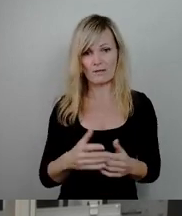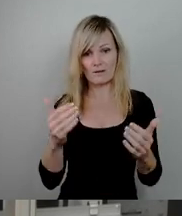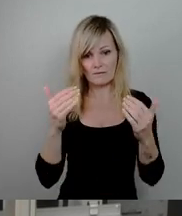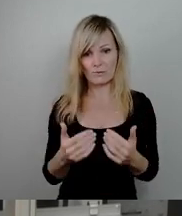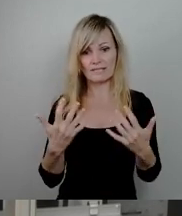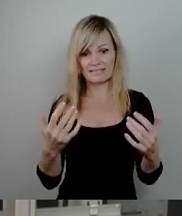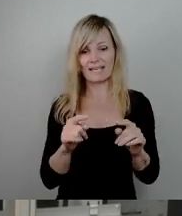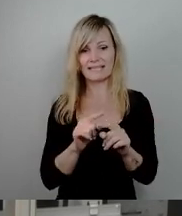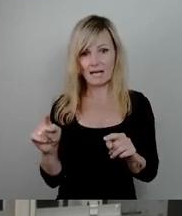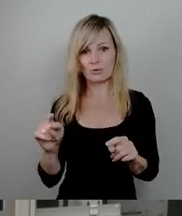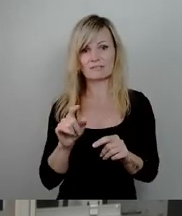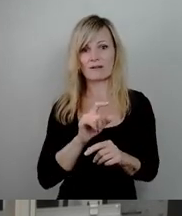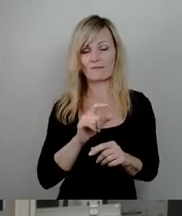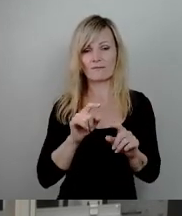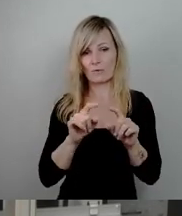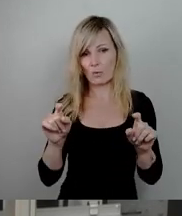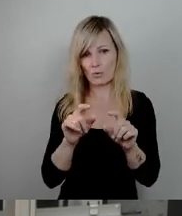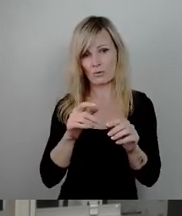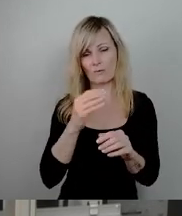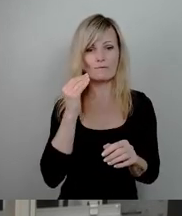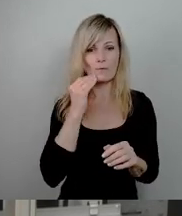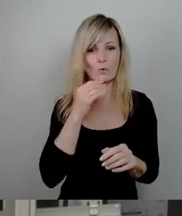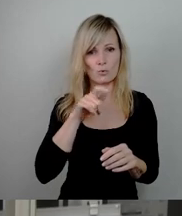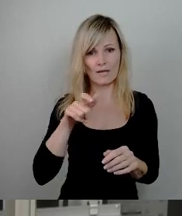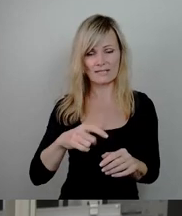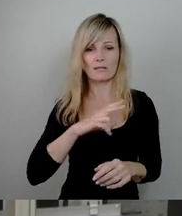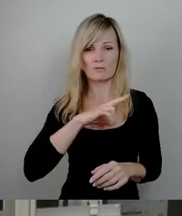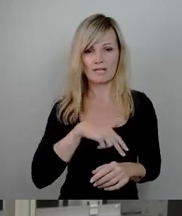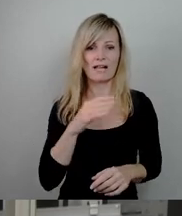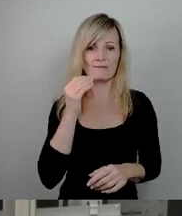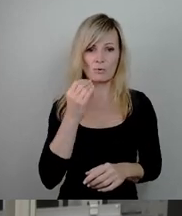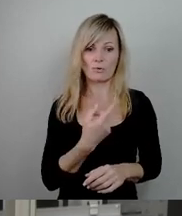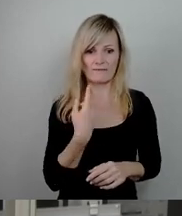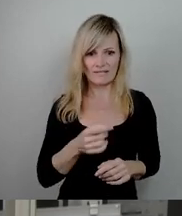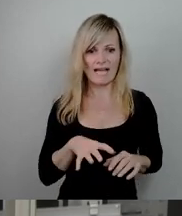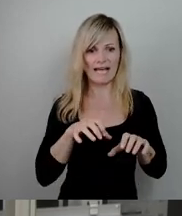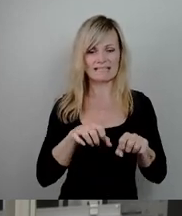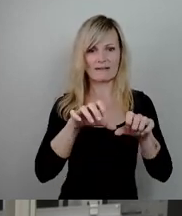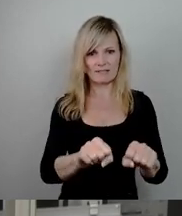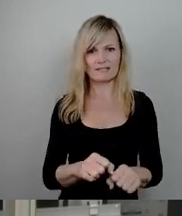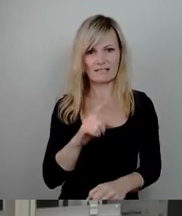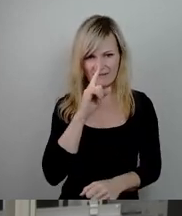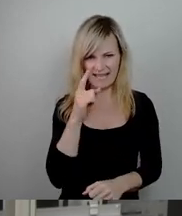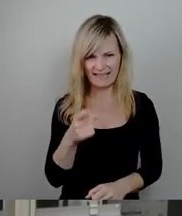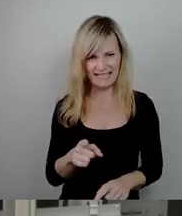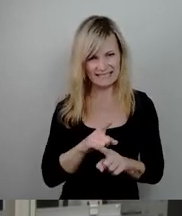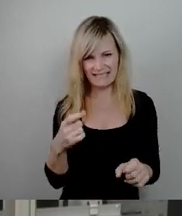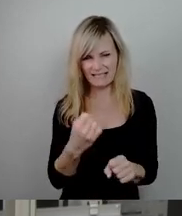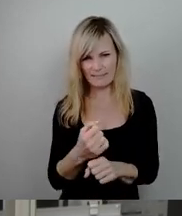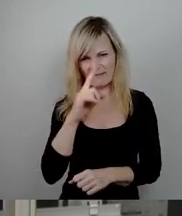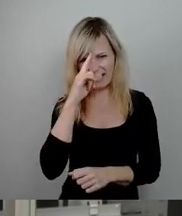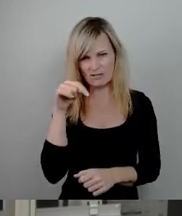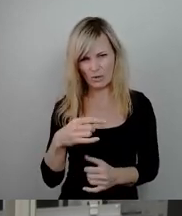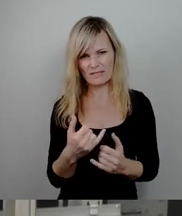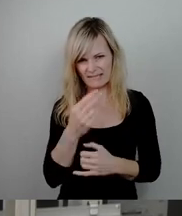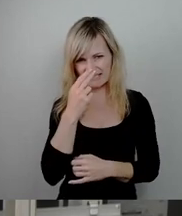Sozialwohnungen, als sogenannte Belegungsrechte reserviert hätten, wissen Sie, meine Damen und Herren, wie es heute hier in Dresden aussehen würde. Es wäre